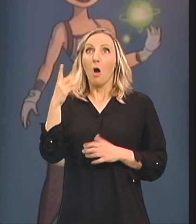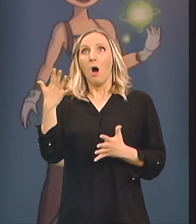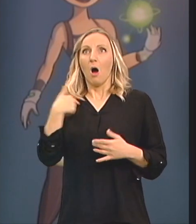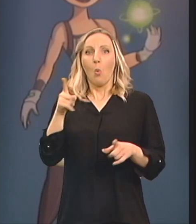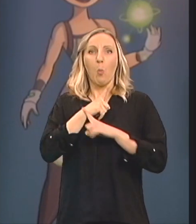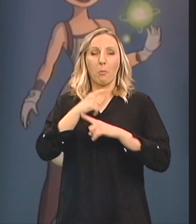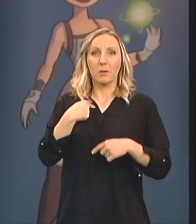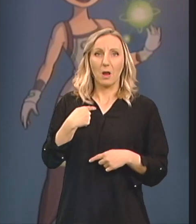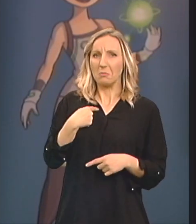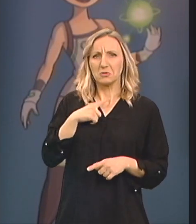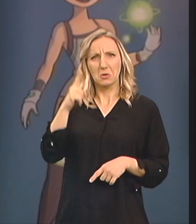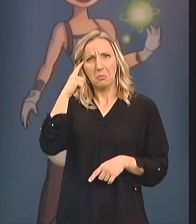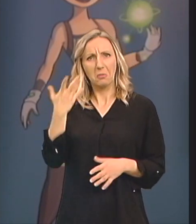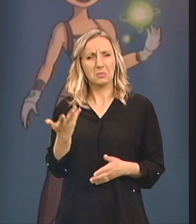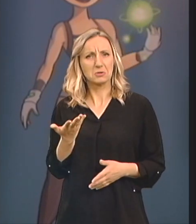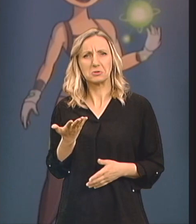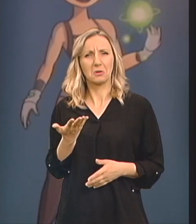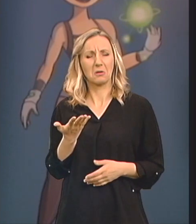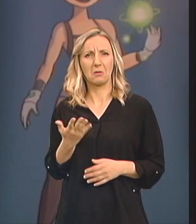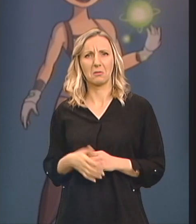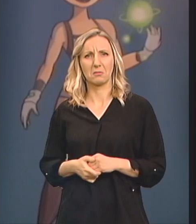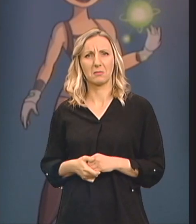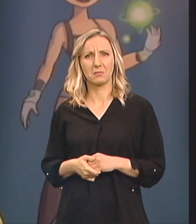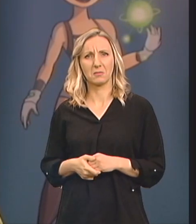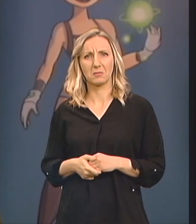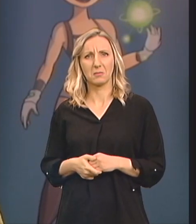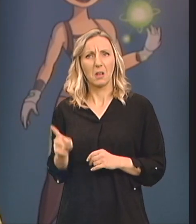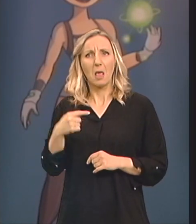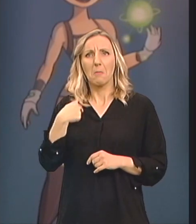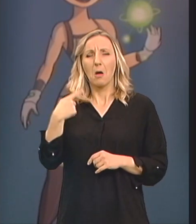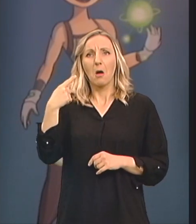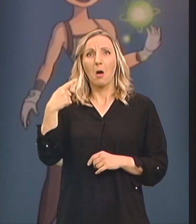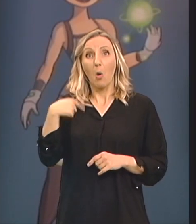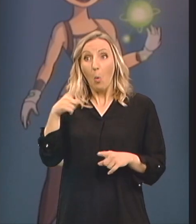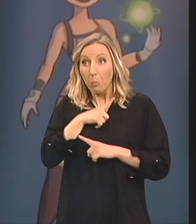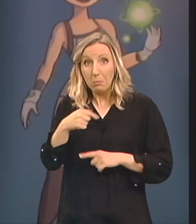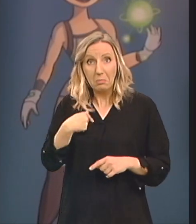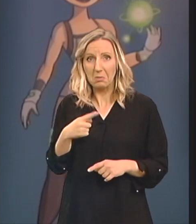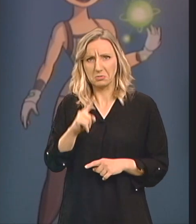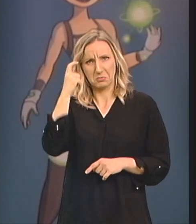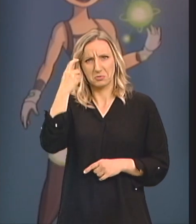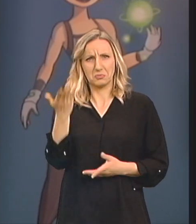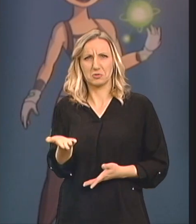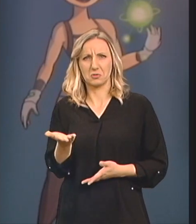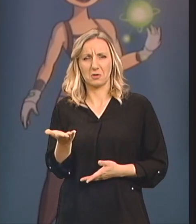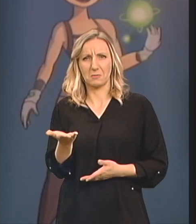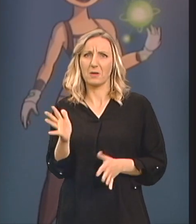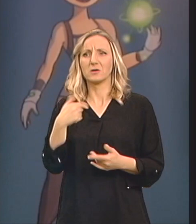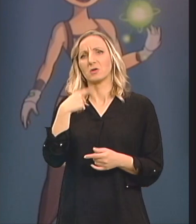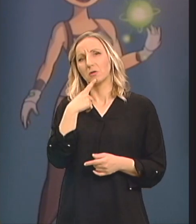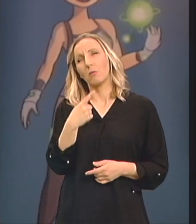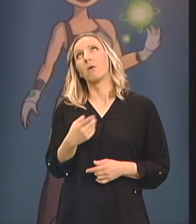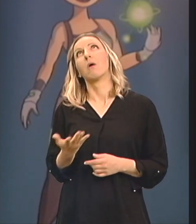Ili nešto tako To mi je bilo Uopšte mi to nije bila opcija Nego je bilo E sad će da mi